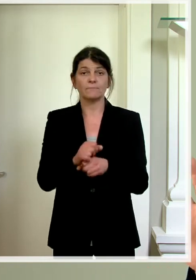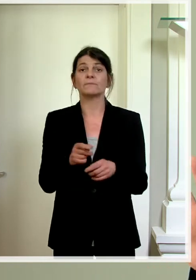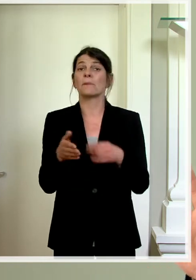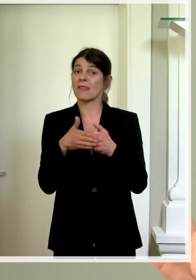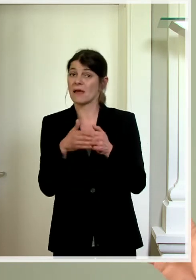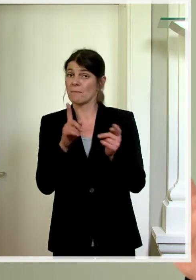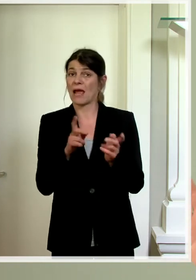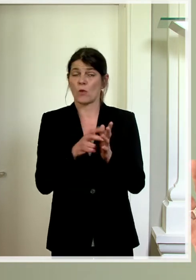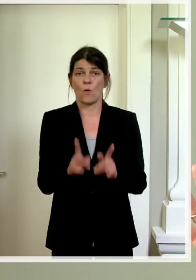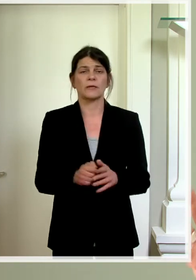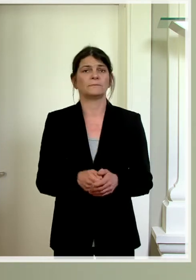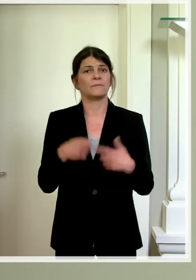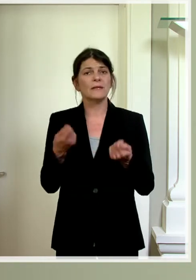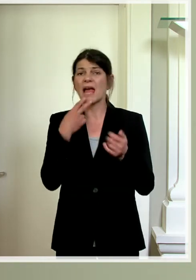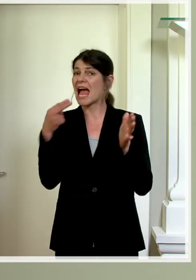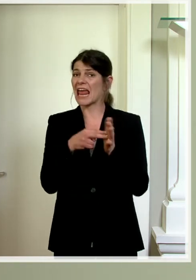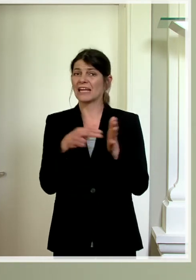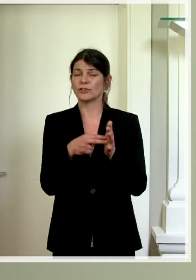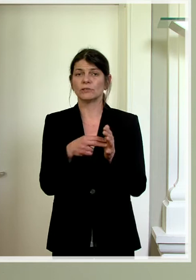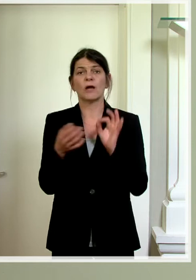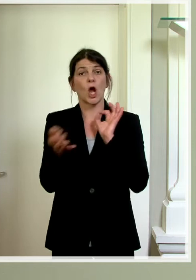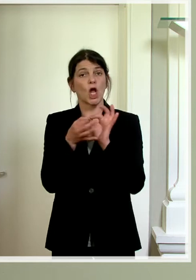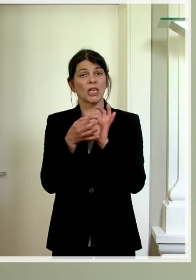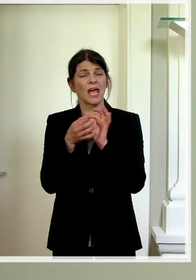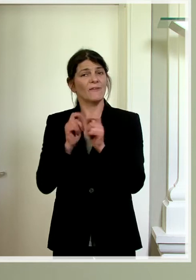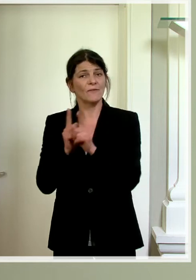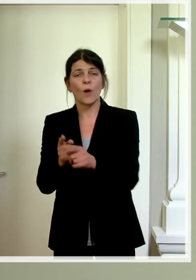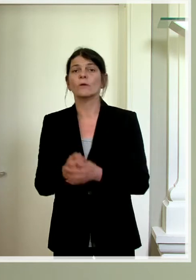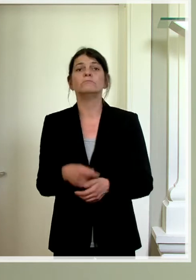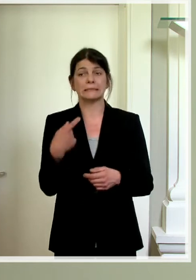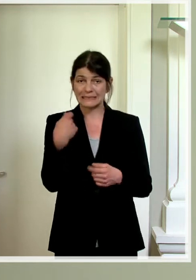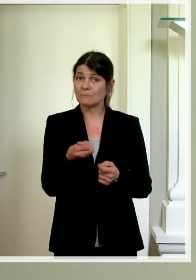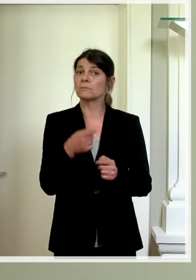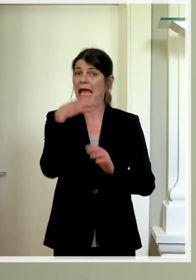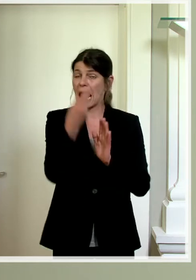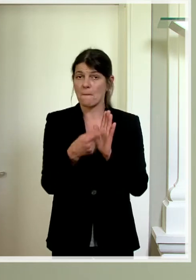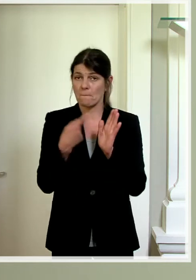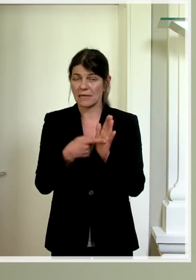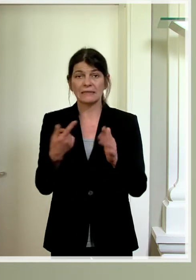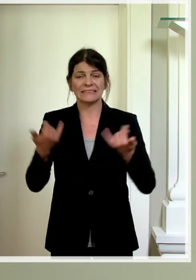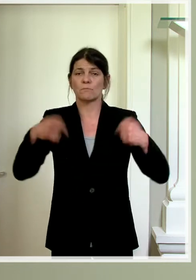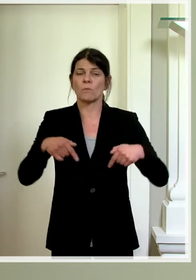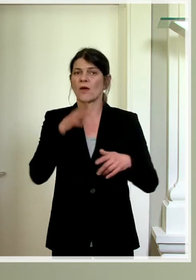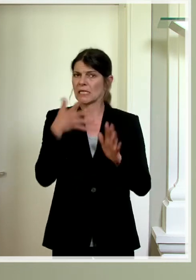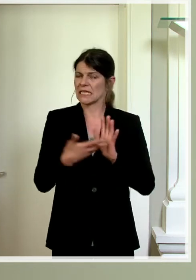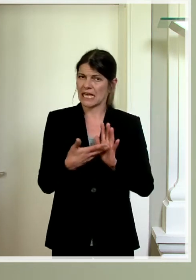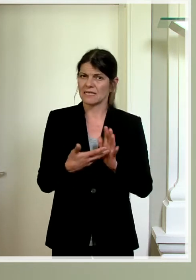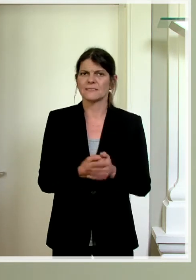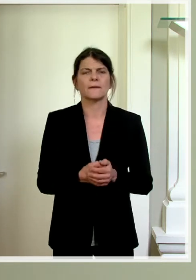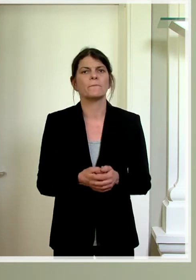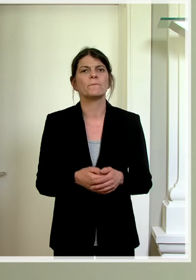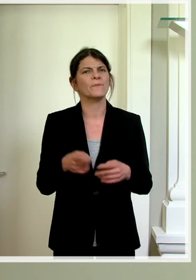Daneben wird es das elektronische Contact Tracing geben, die entsprechende App wird im Moment getestet oder ist in einem